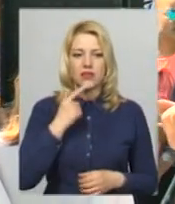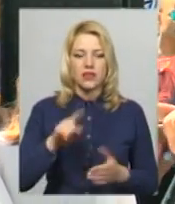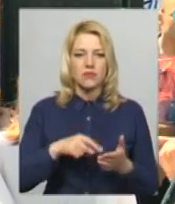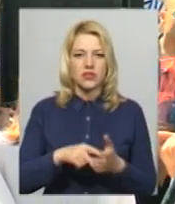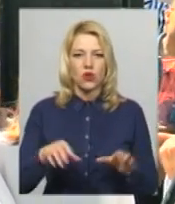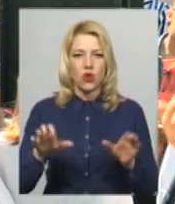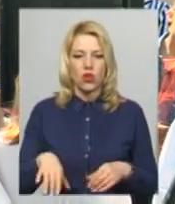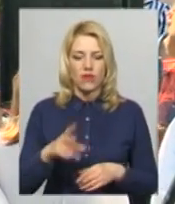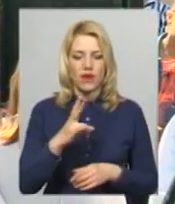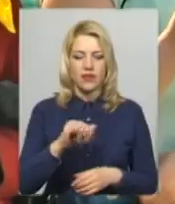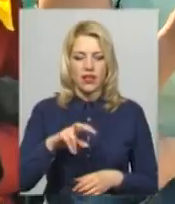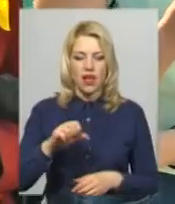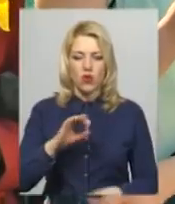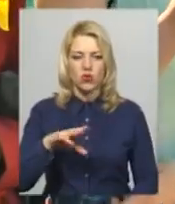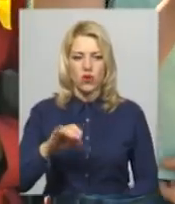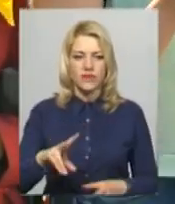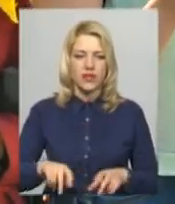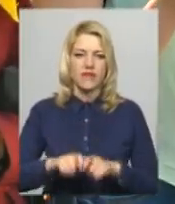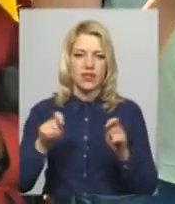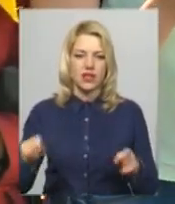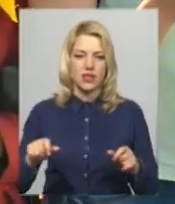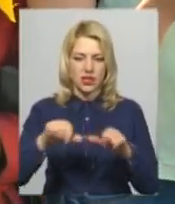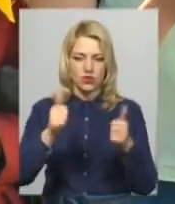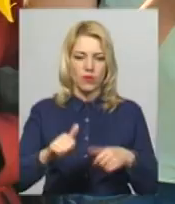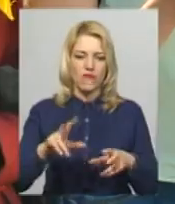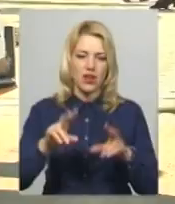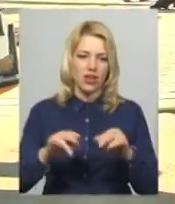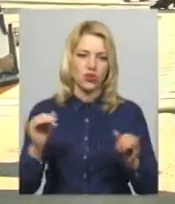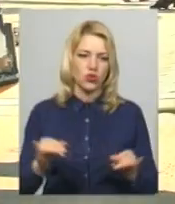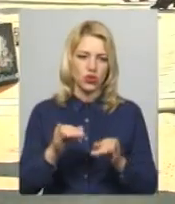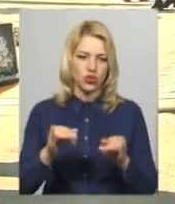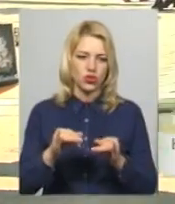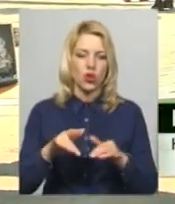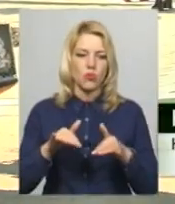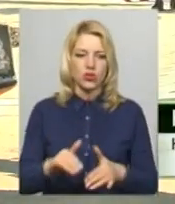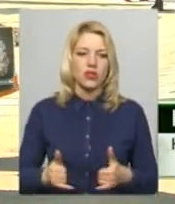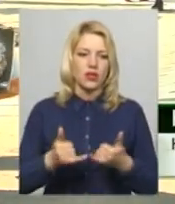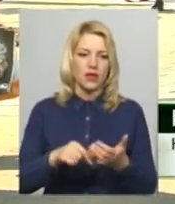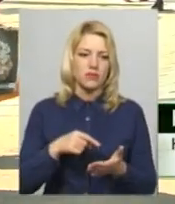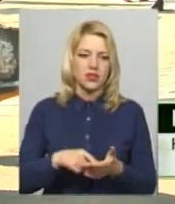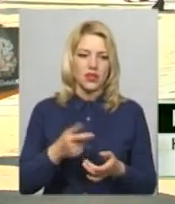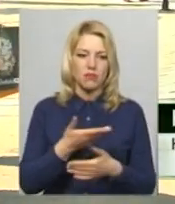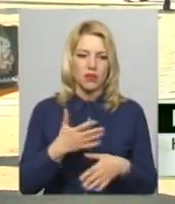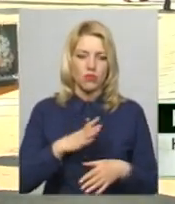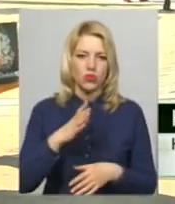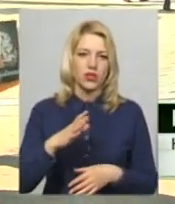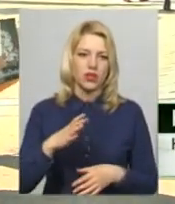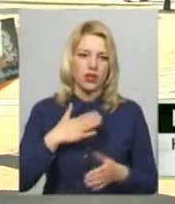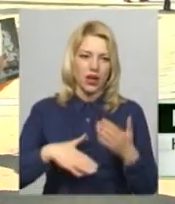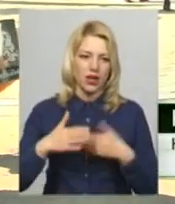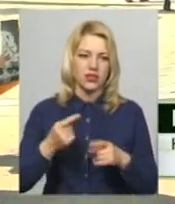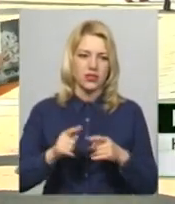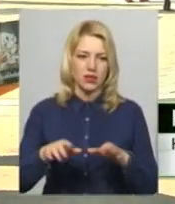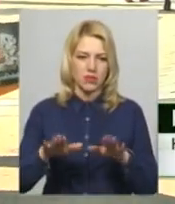голова Ніла Островська відкриття скульптури вважає історичною подією для міста. Ми, звичайно, були дуже раді і це місце